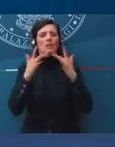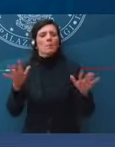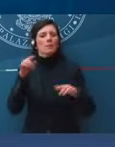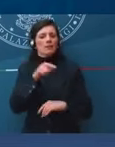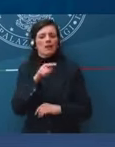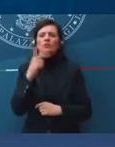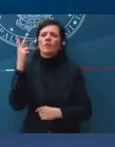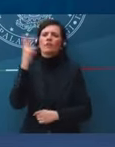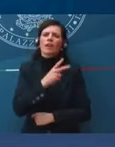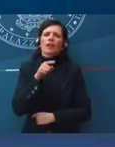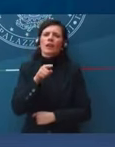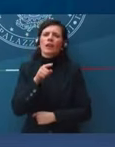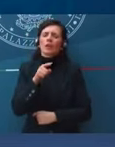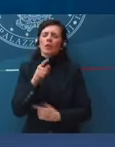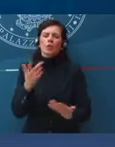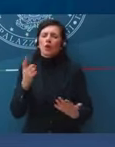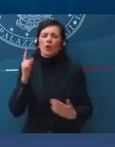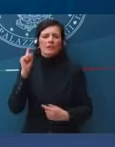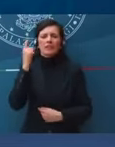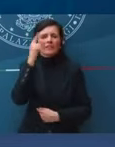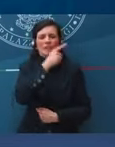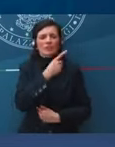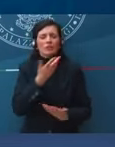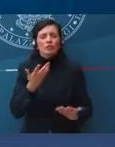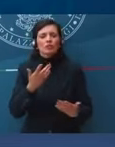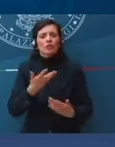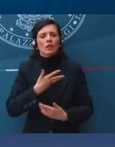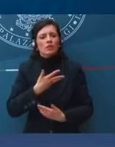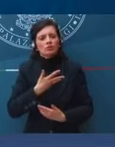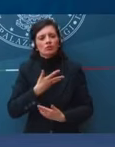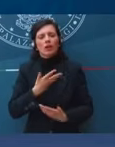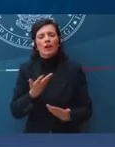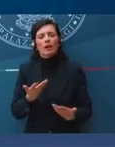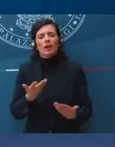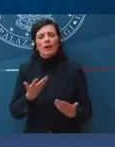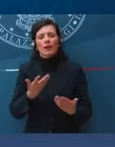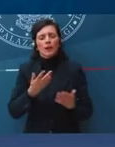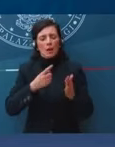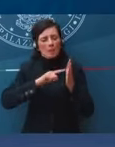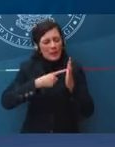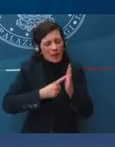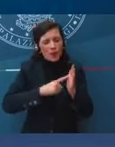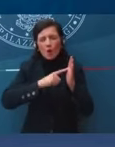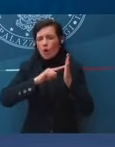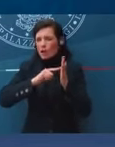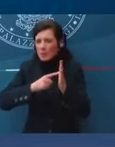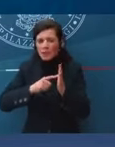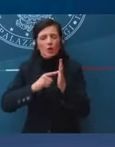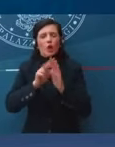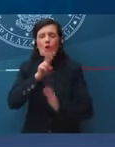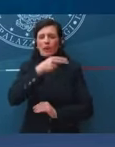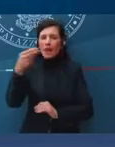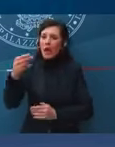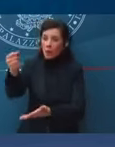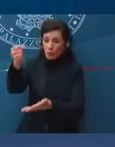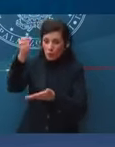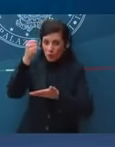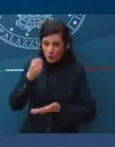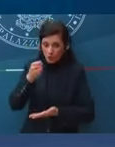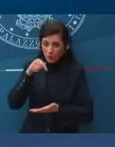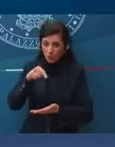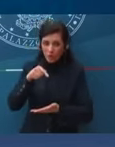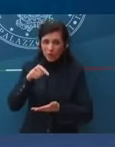milioni e milioni di euro stanziati per